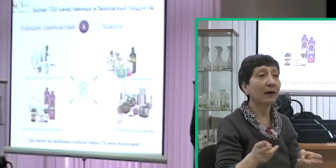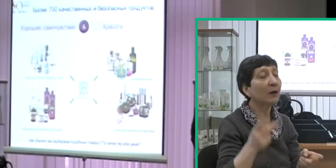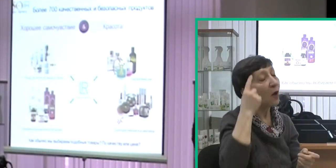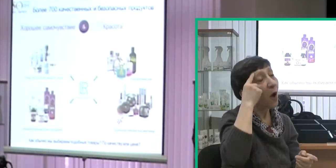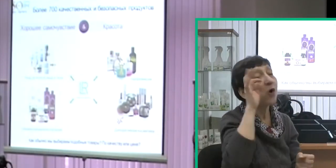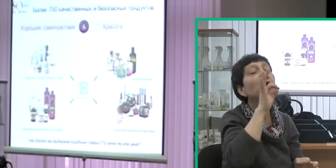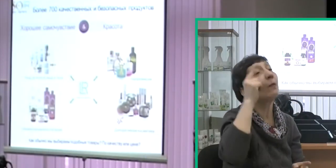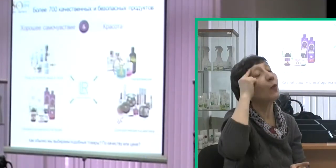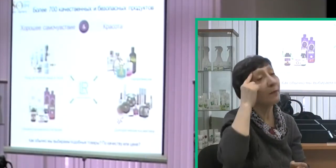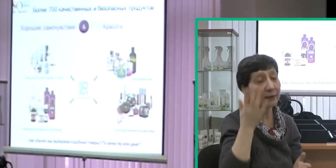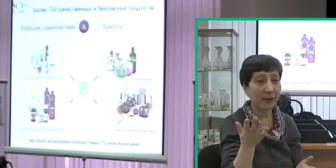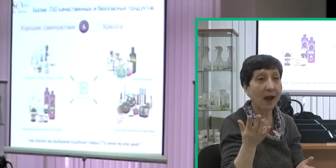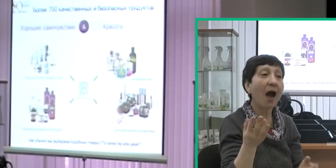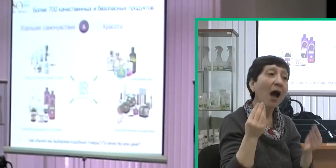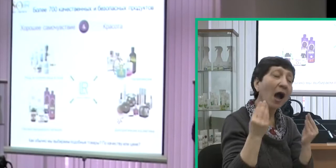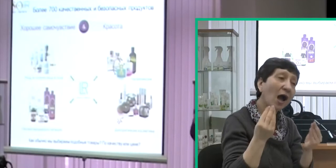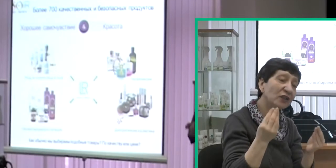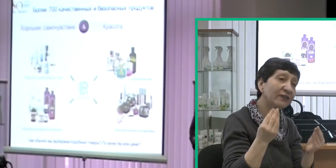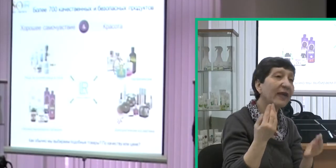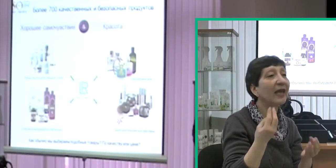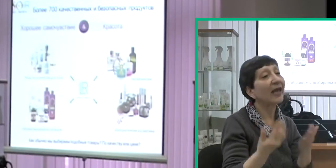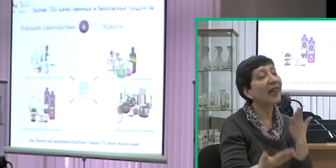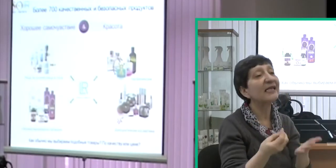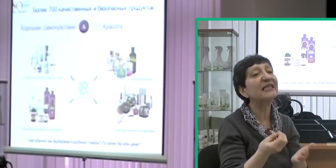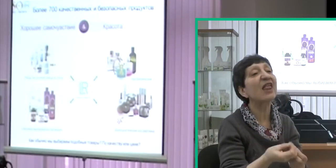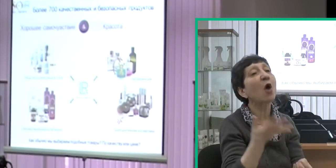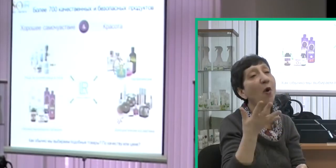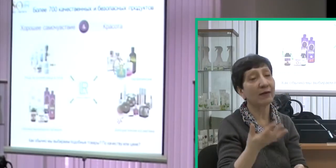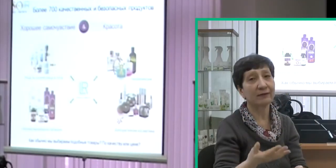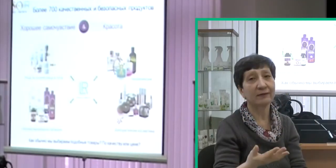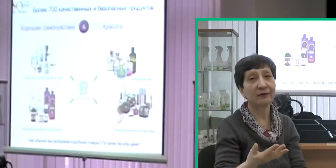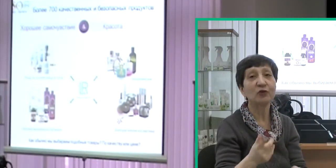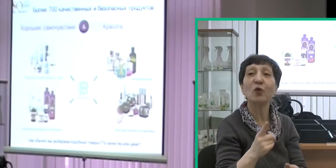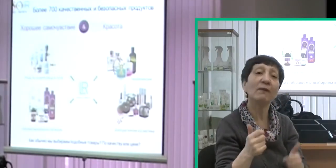Руководство из чем? Качество или ценой?